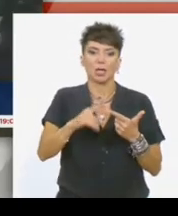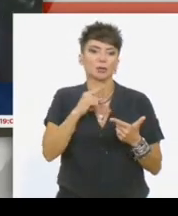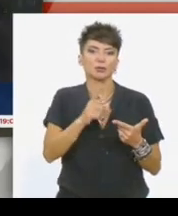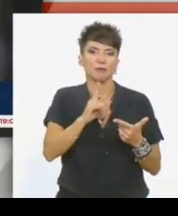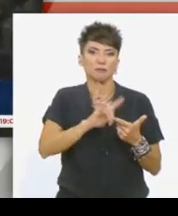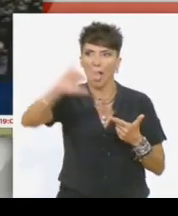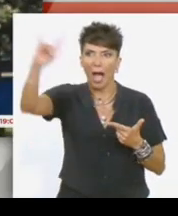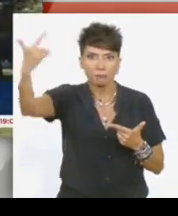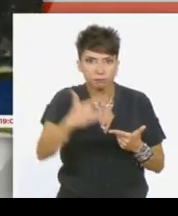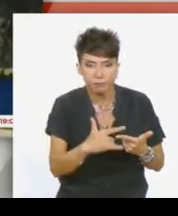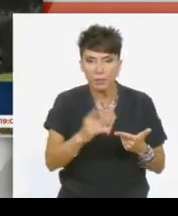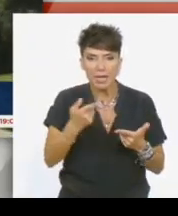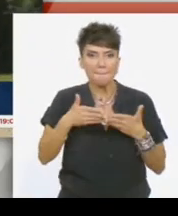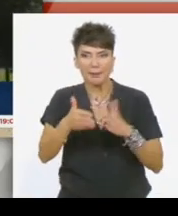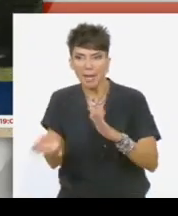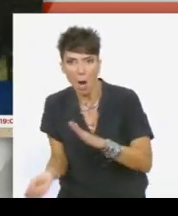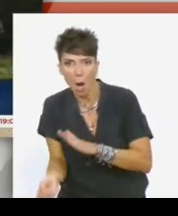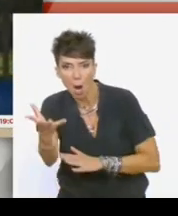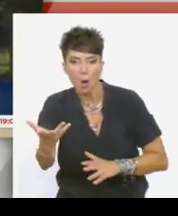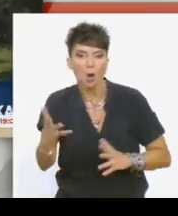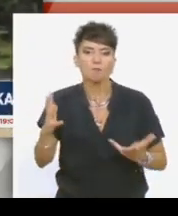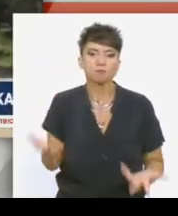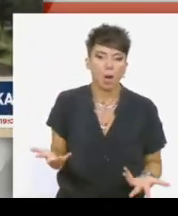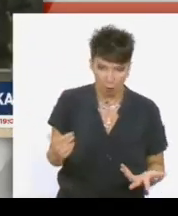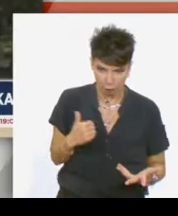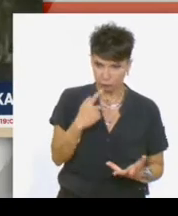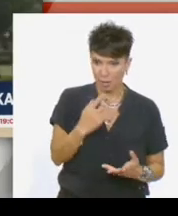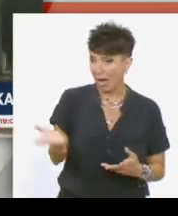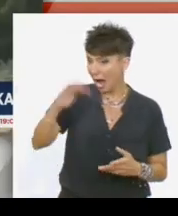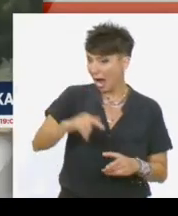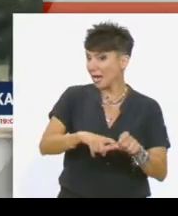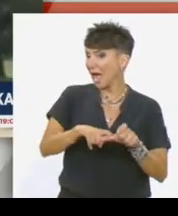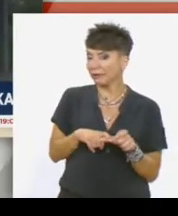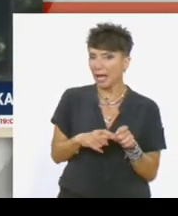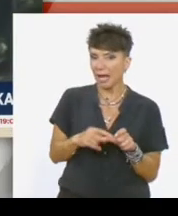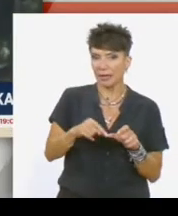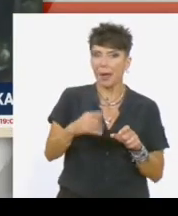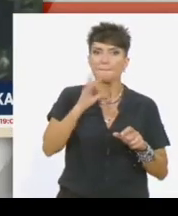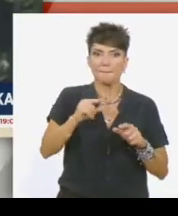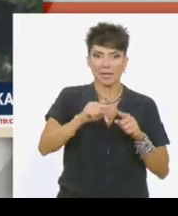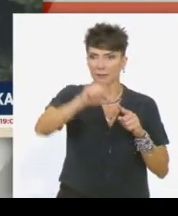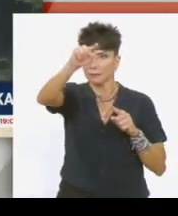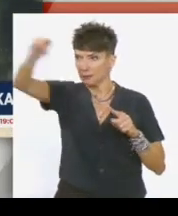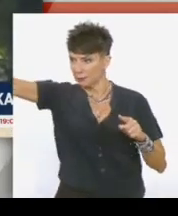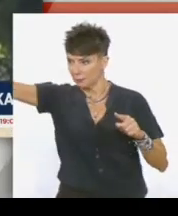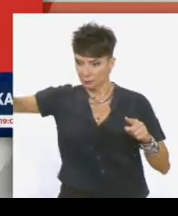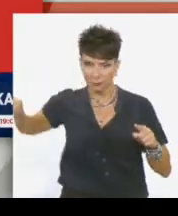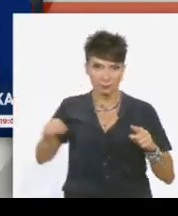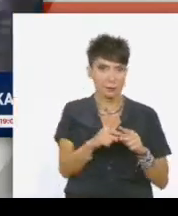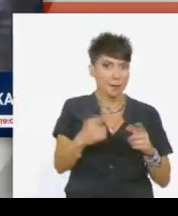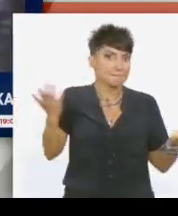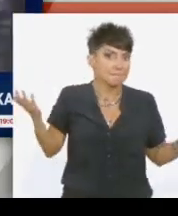πλοίου, πήγαν τα χρήματα μέσω κάποιας άλλης εταιρείας και είχε γίνει μια τριγωνική συναλλαγή και φτάσανε εκεί.